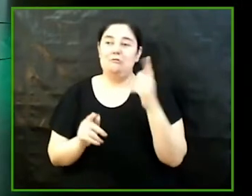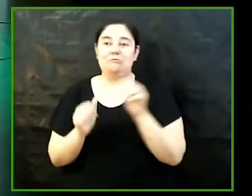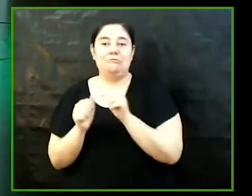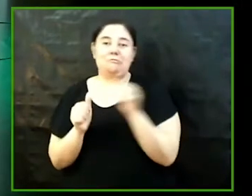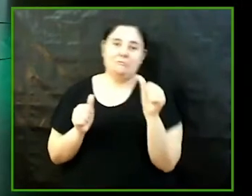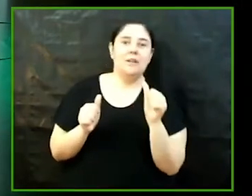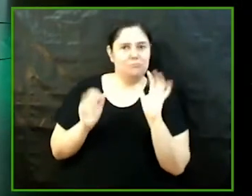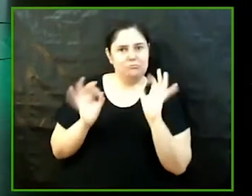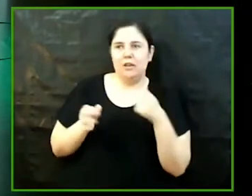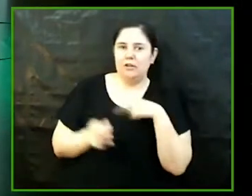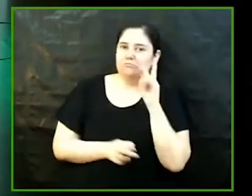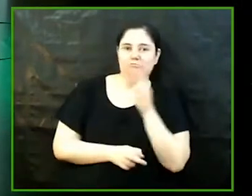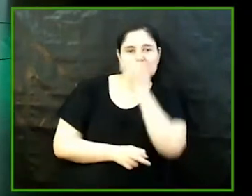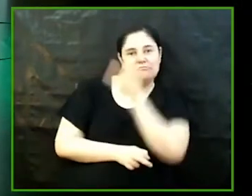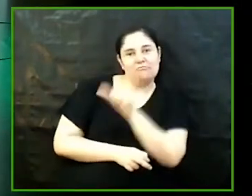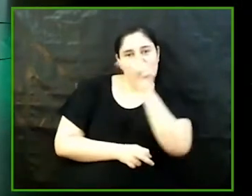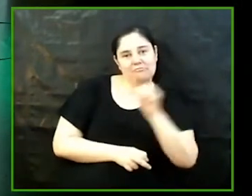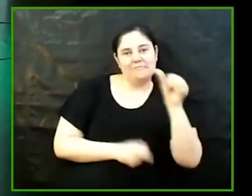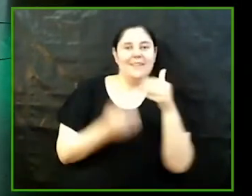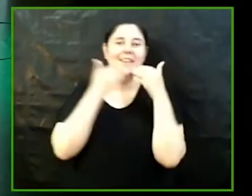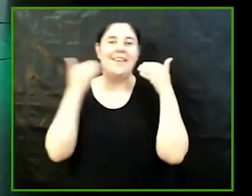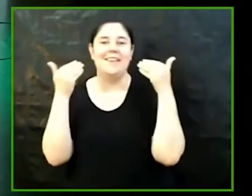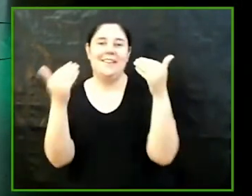-vos a totes i a tots. Gràcies.